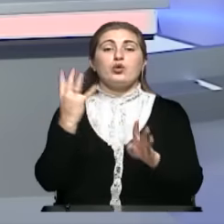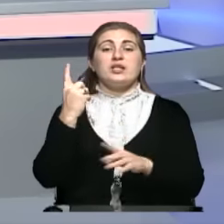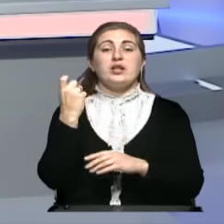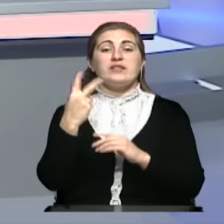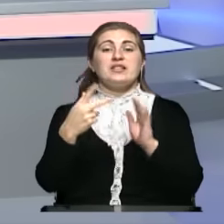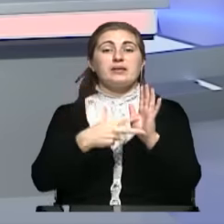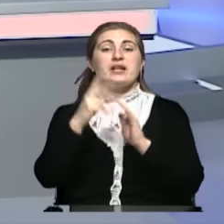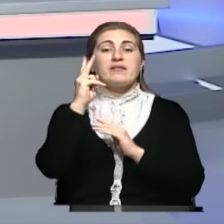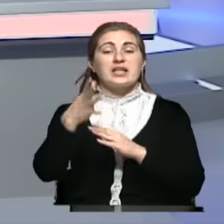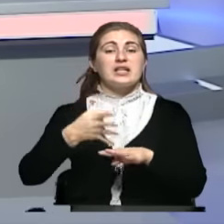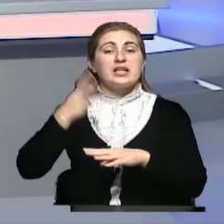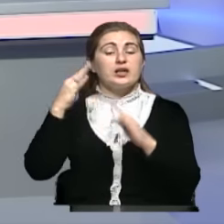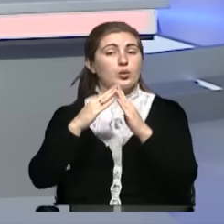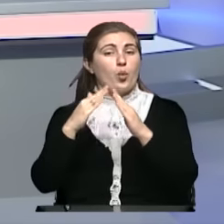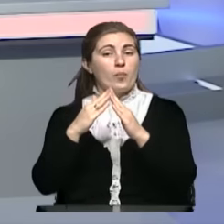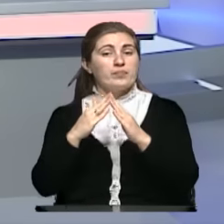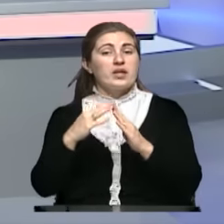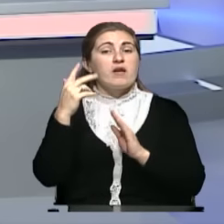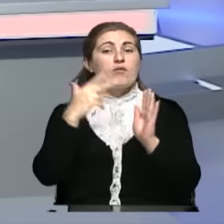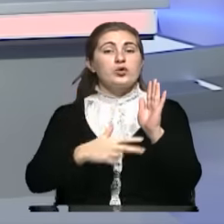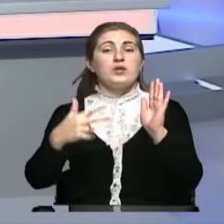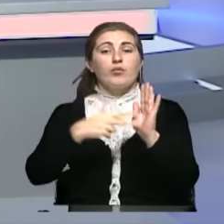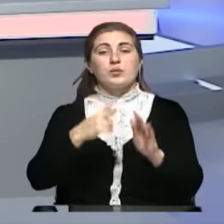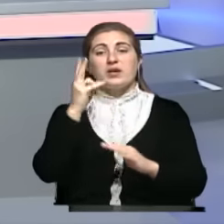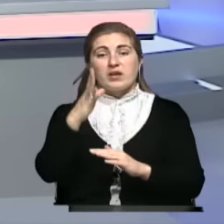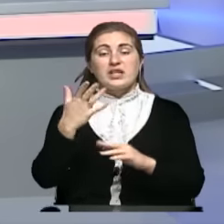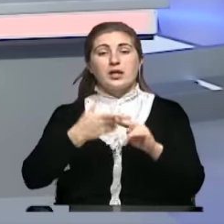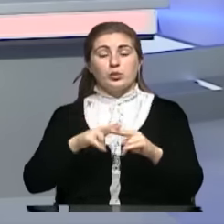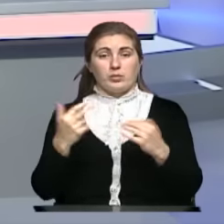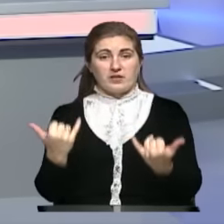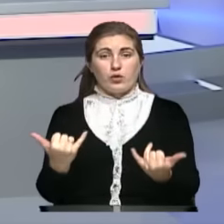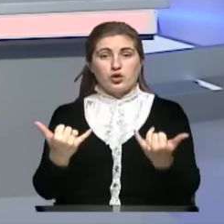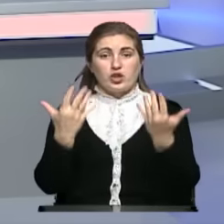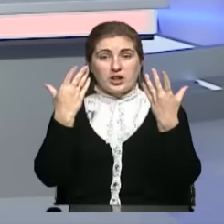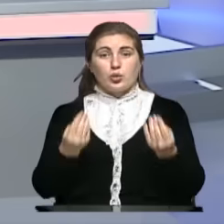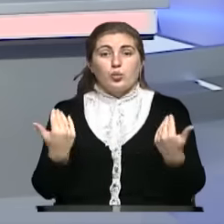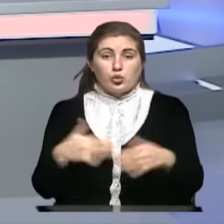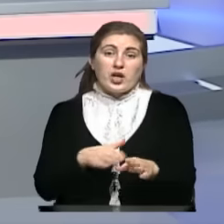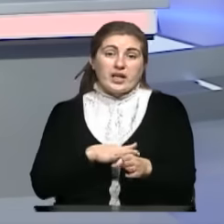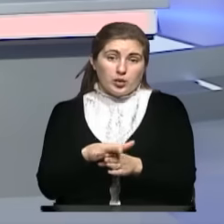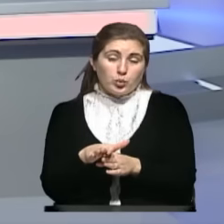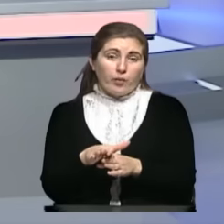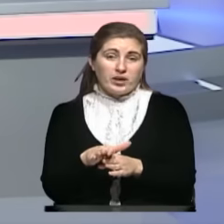-квартирный дом, 88-квартир, в котором на сегодняшний день уже реализованы,